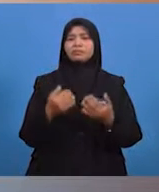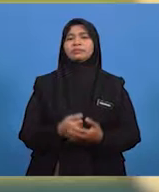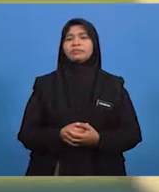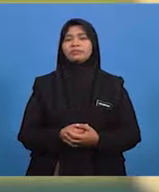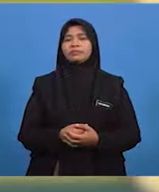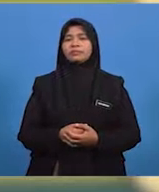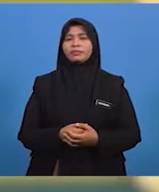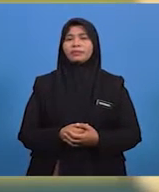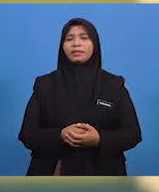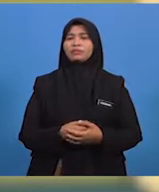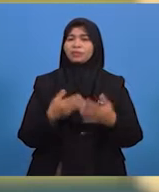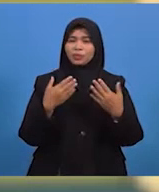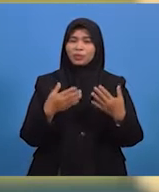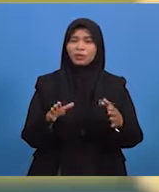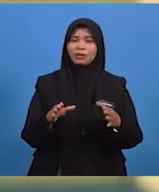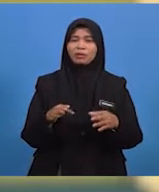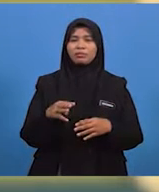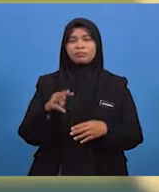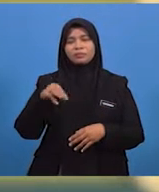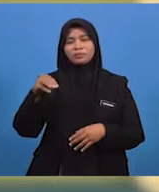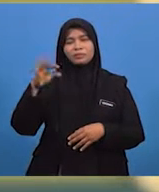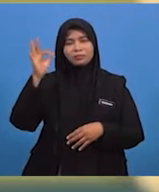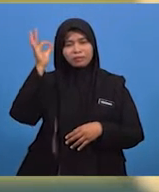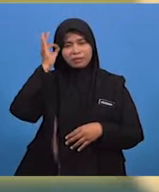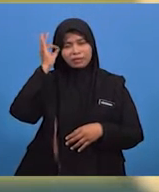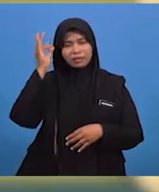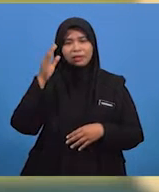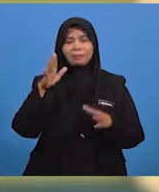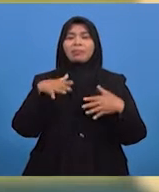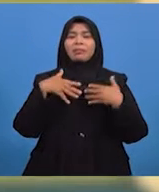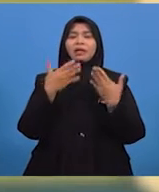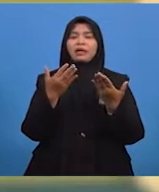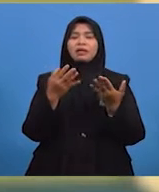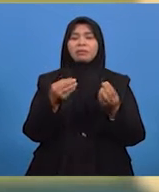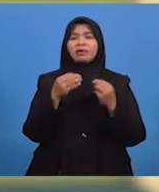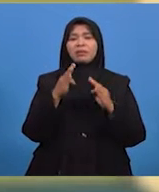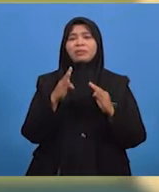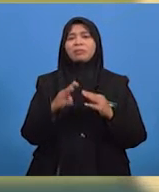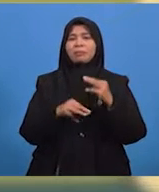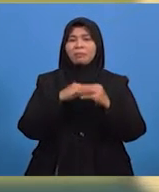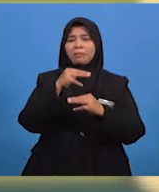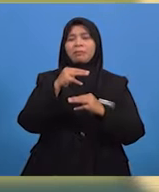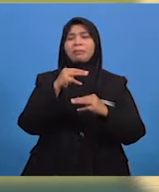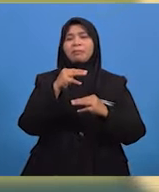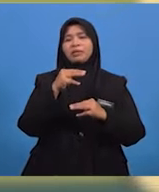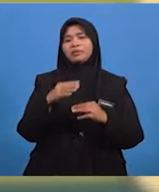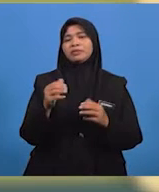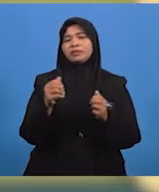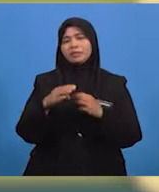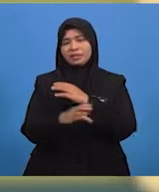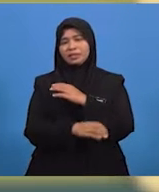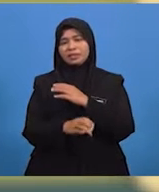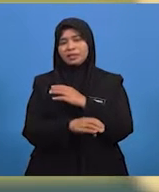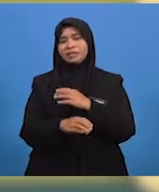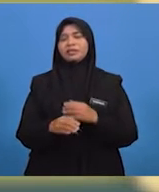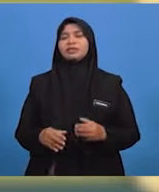Ha, sudahkah murid-murid memikirkan bagaimana hendak membangunkan negara dengan impak yang minima